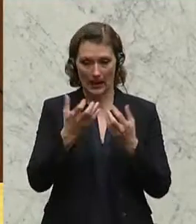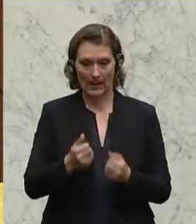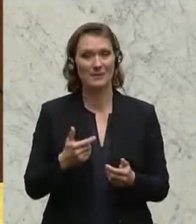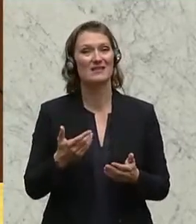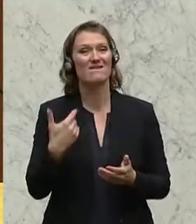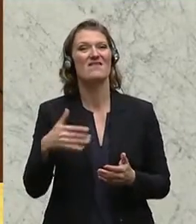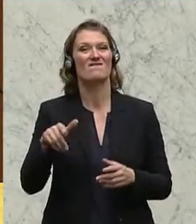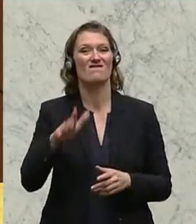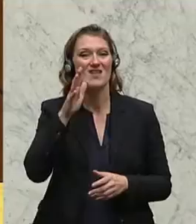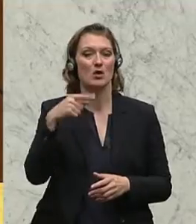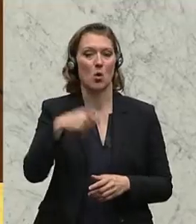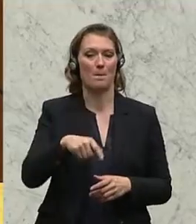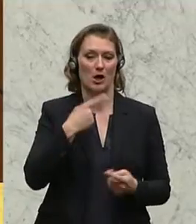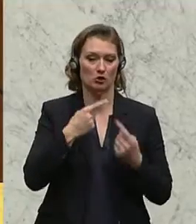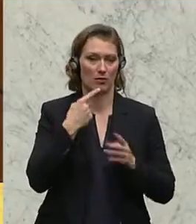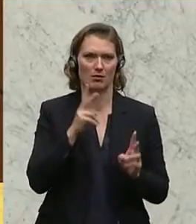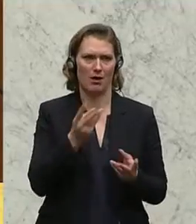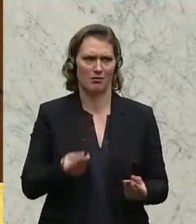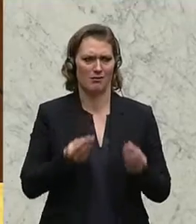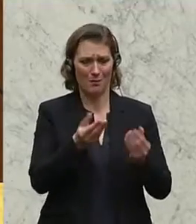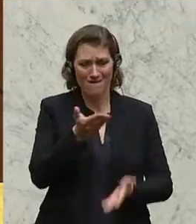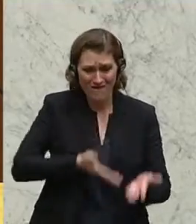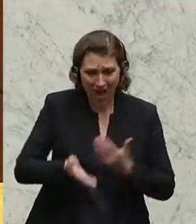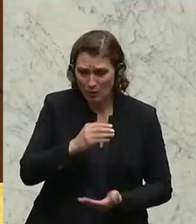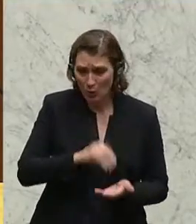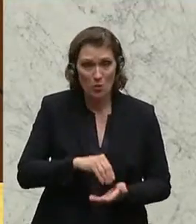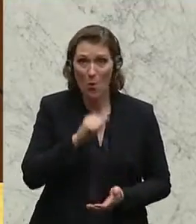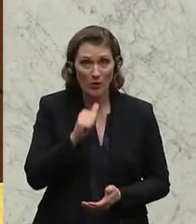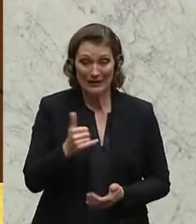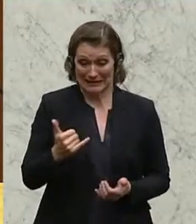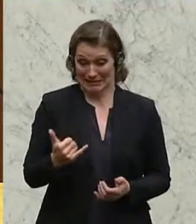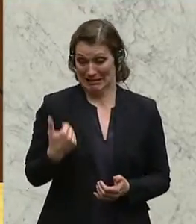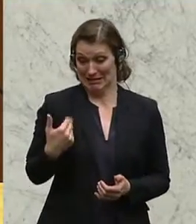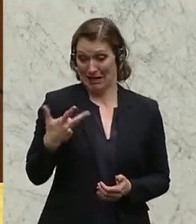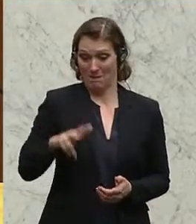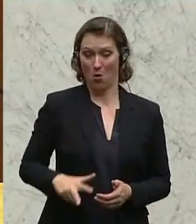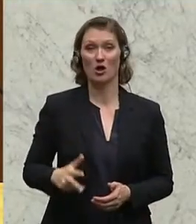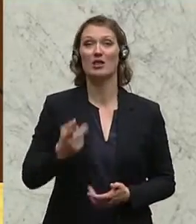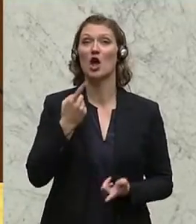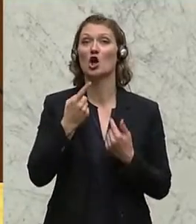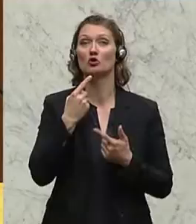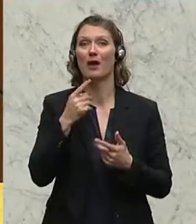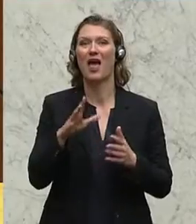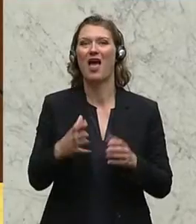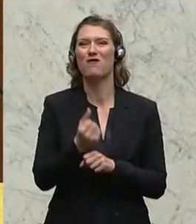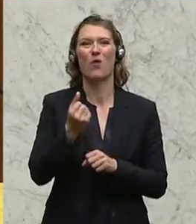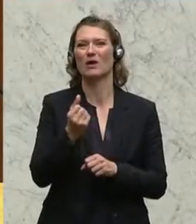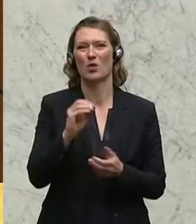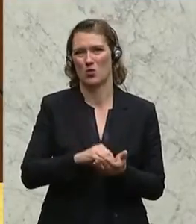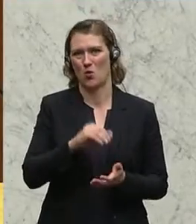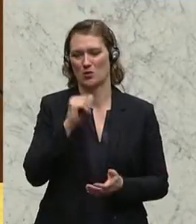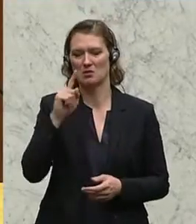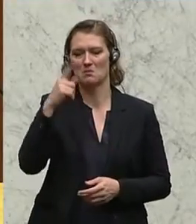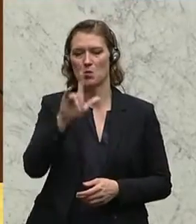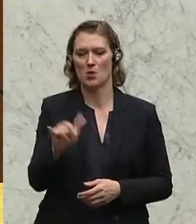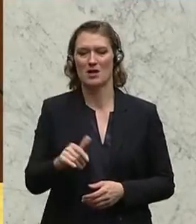bekommen. Die Verhandlungen zum Landwirtschaftskapitel haben noch nicht stattgefunden. Es gab vor drei Monaten Gespräche, die nicht zum Erfolg geführt haben. Es sind im